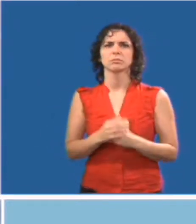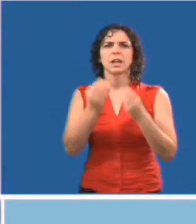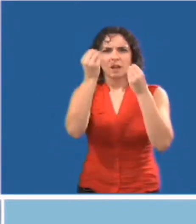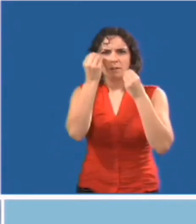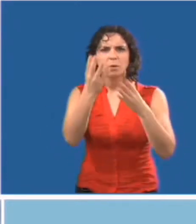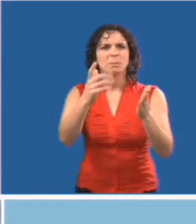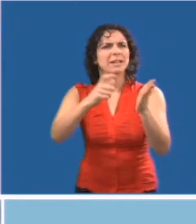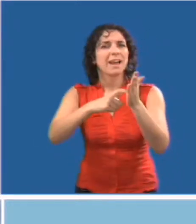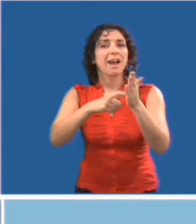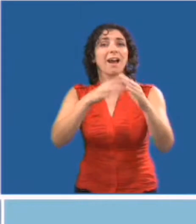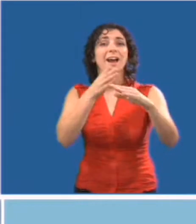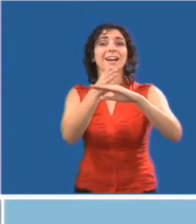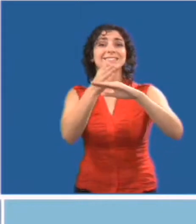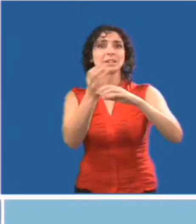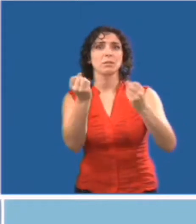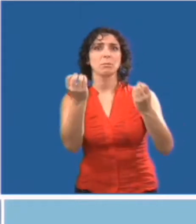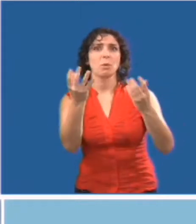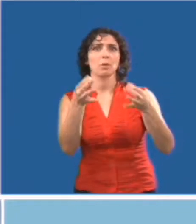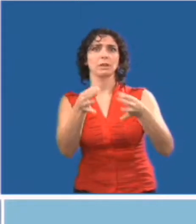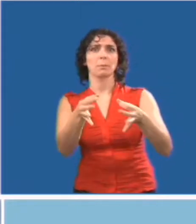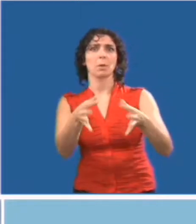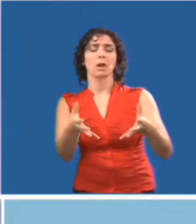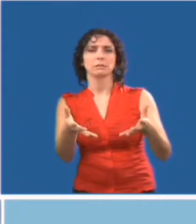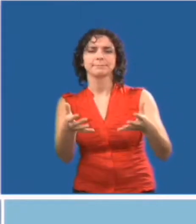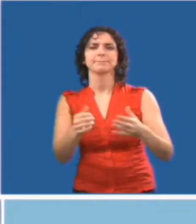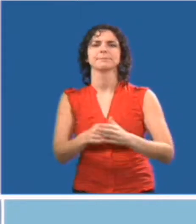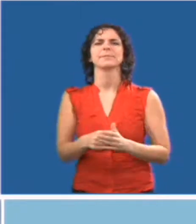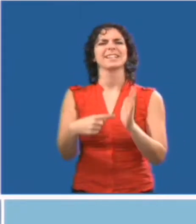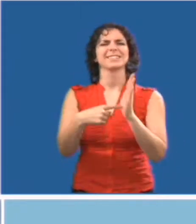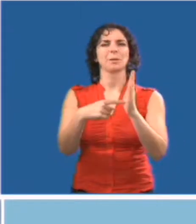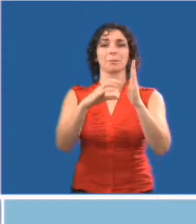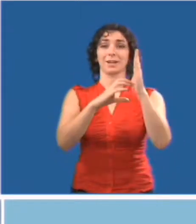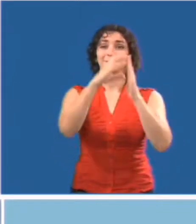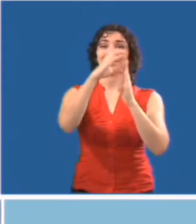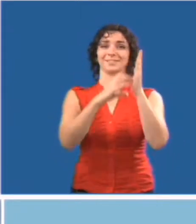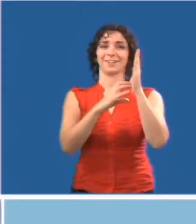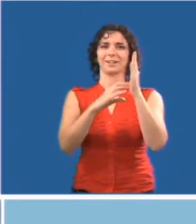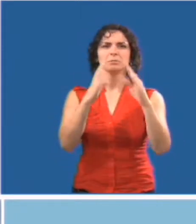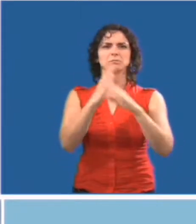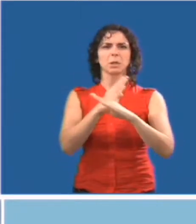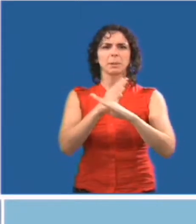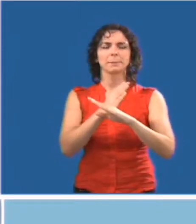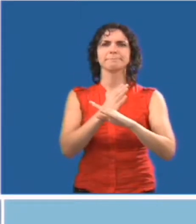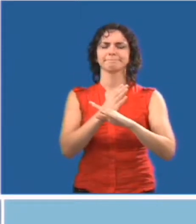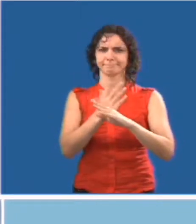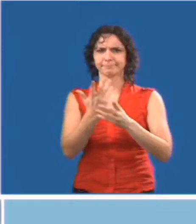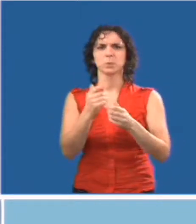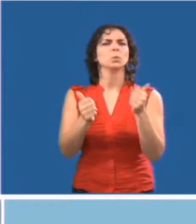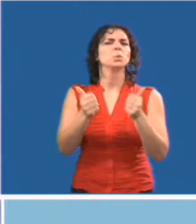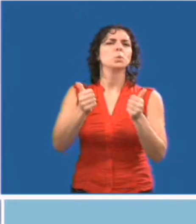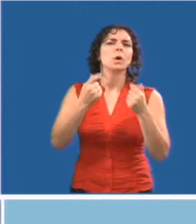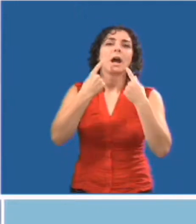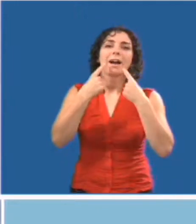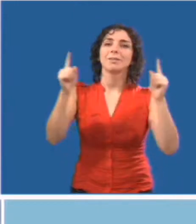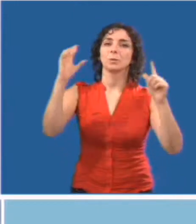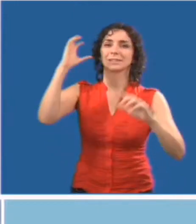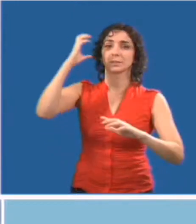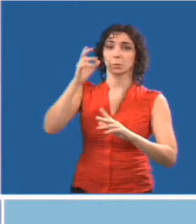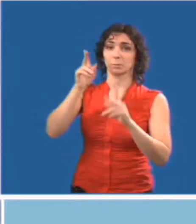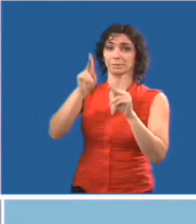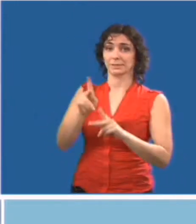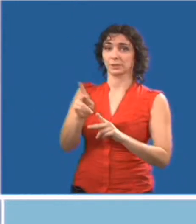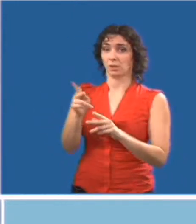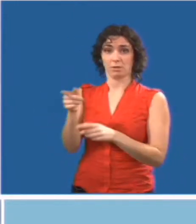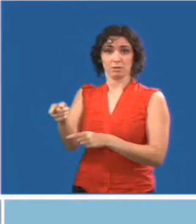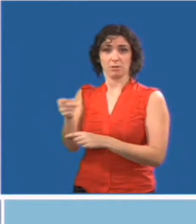personne. Envoyer un communiqué lorsque l'accès aux locaux ou aux services est temporairement interrompu,